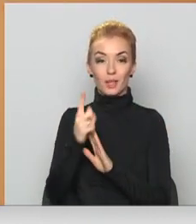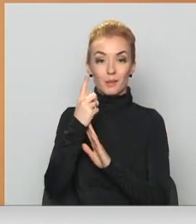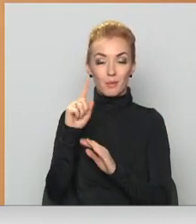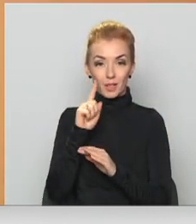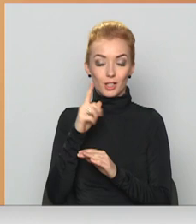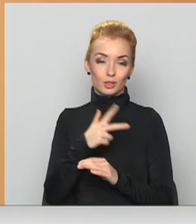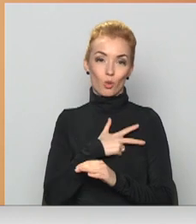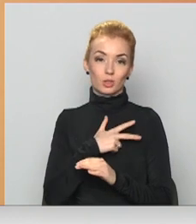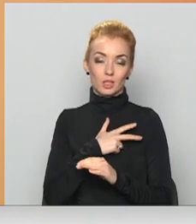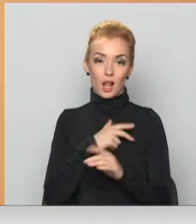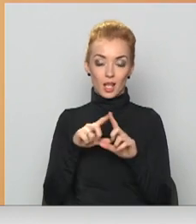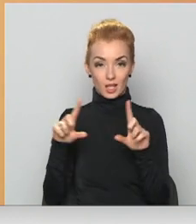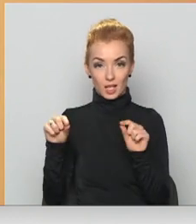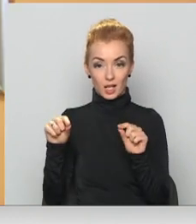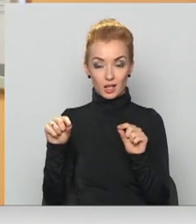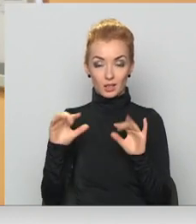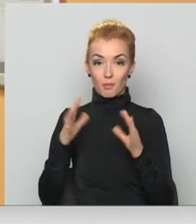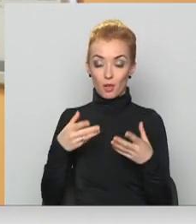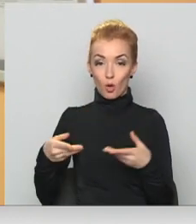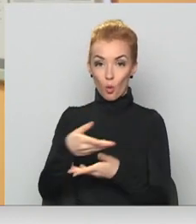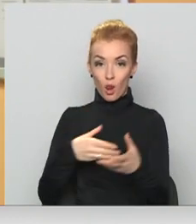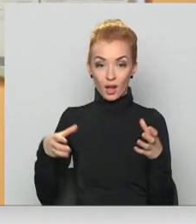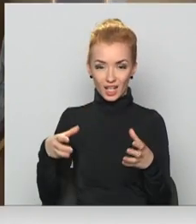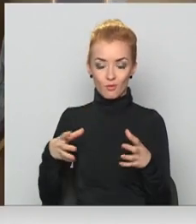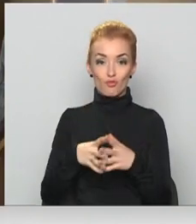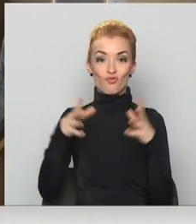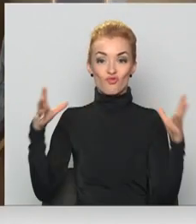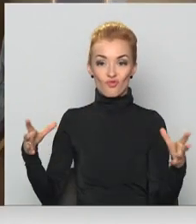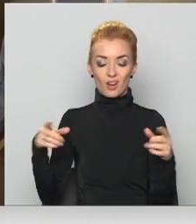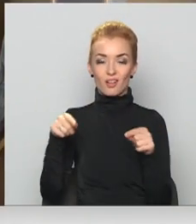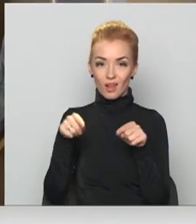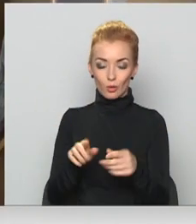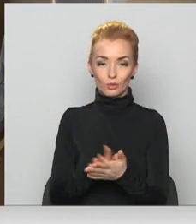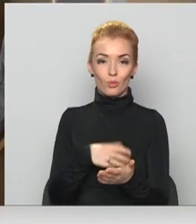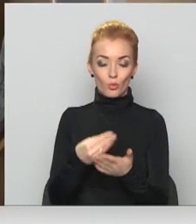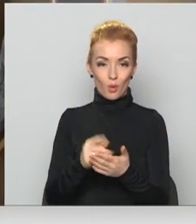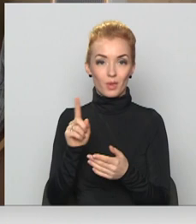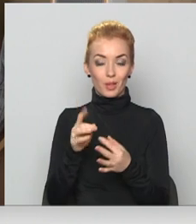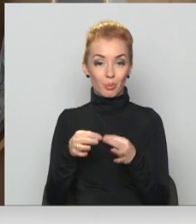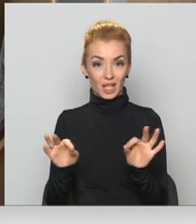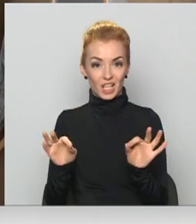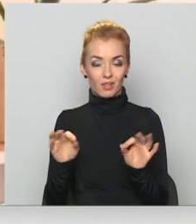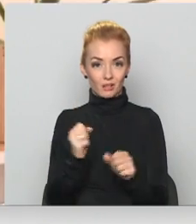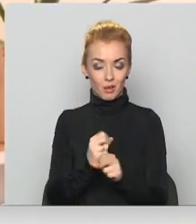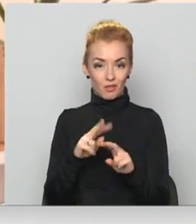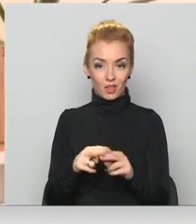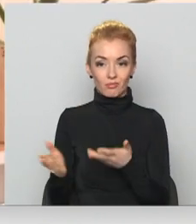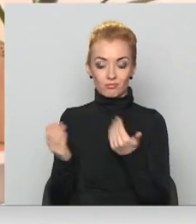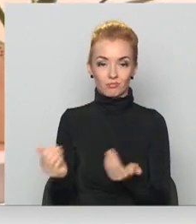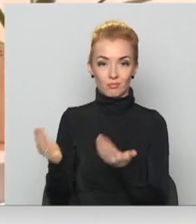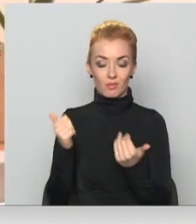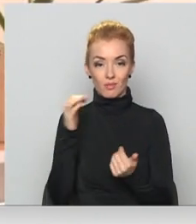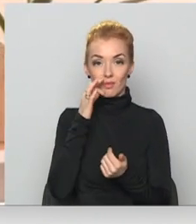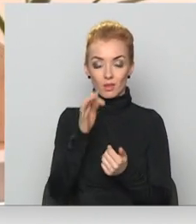tieši sociālajie dienesti. Lai gan kolektīvi kļuvuši lielāki, tajos joprojām ir brīvas vakances. Blakus